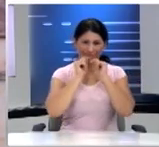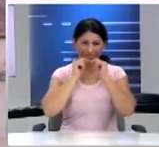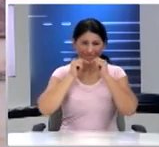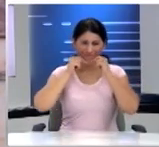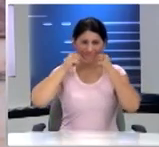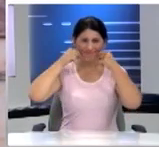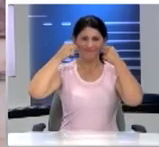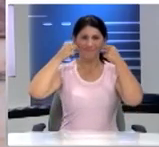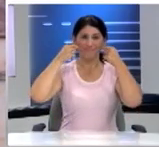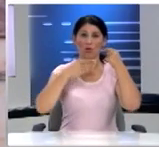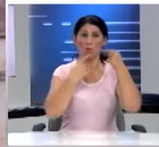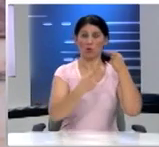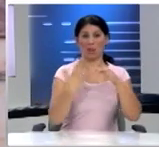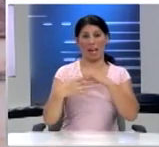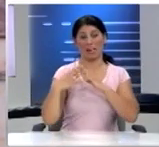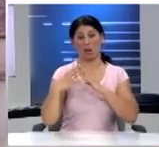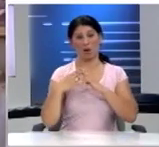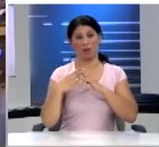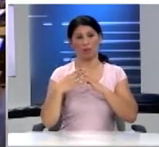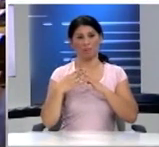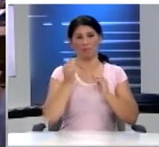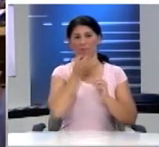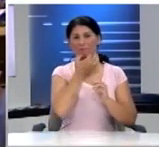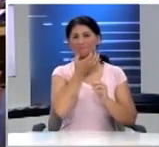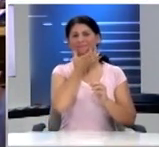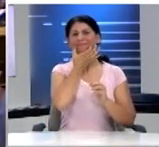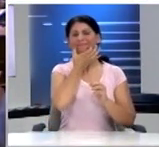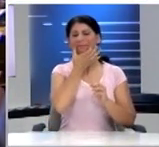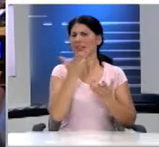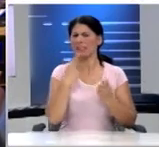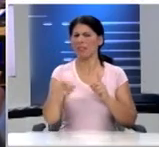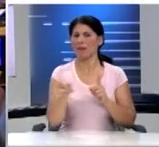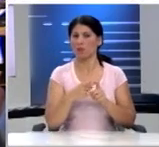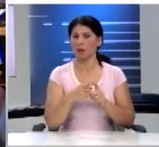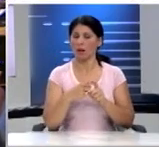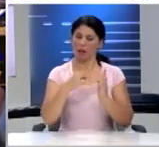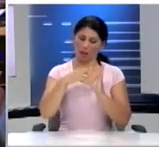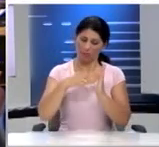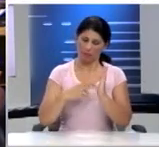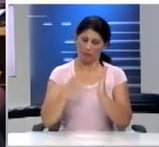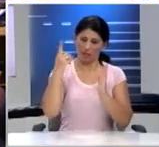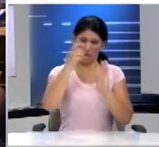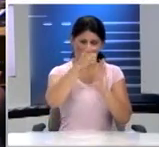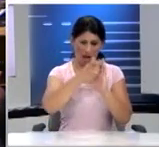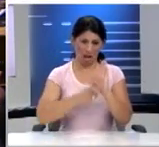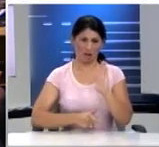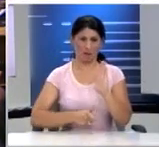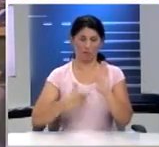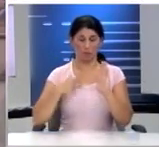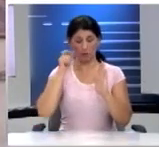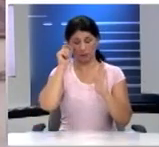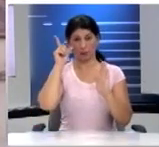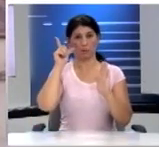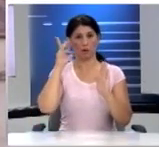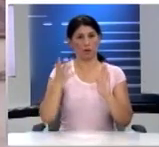Όπως λέγεται Απ' τους αρχαιολόγους Αρχαϊκό μηδίαμα Θα σας διαβάσω Ένα άρθρο Που μου είχε κάνει